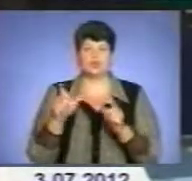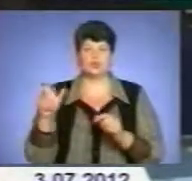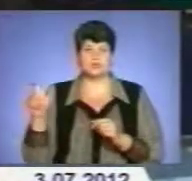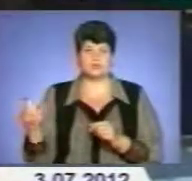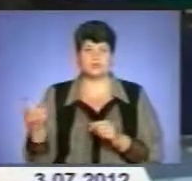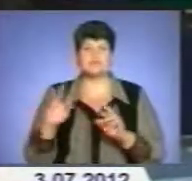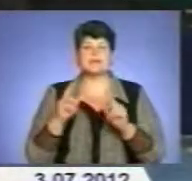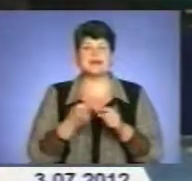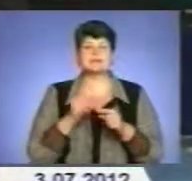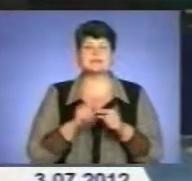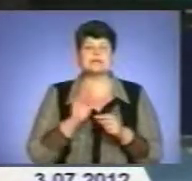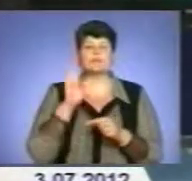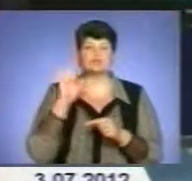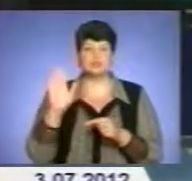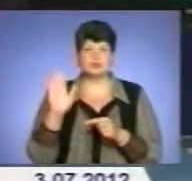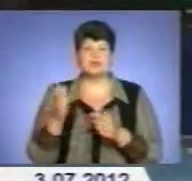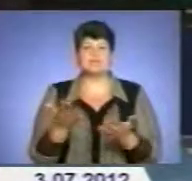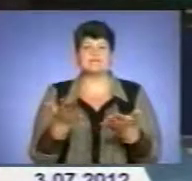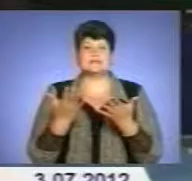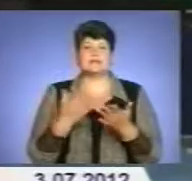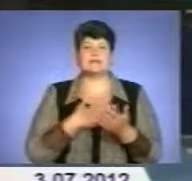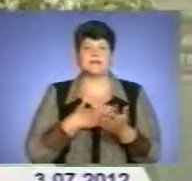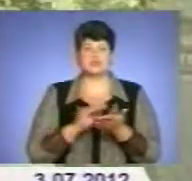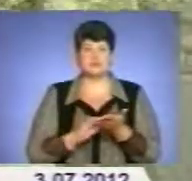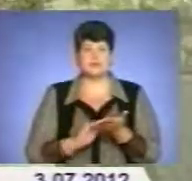Як це відбуватиметься, з'ясовували наші журналісти.